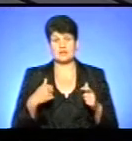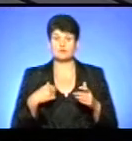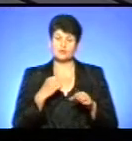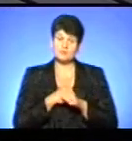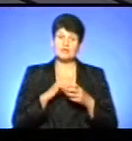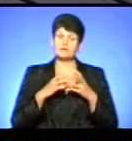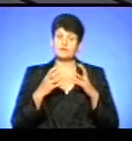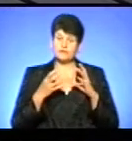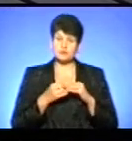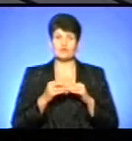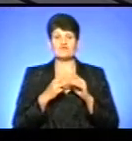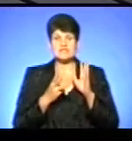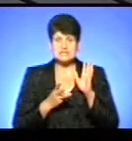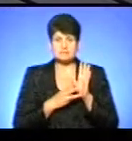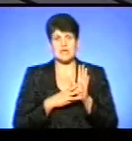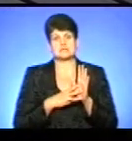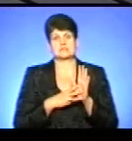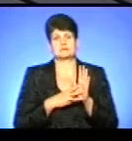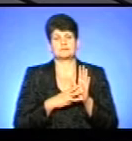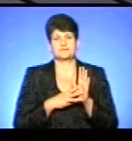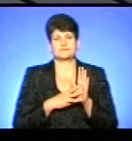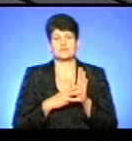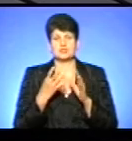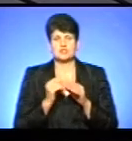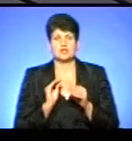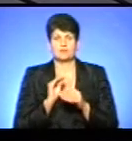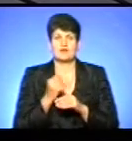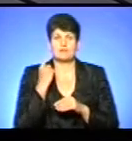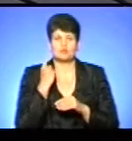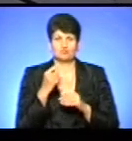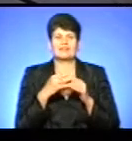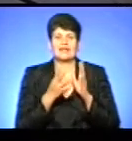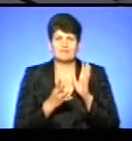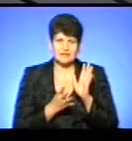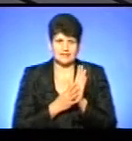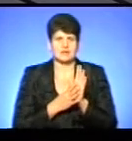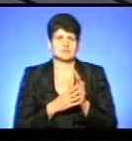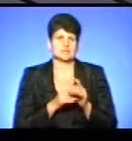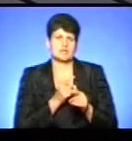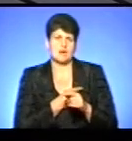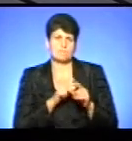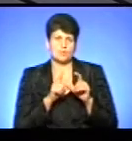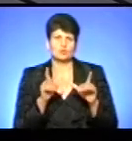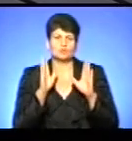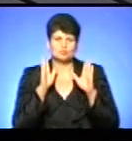висновку, що саме якраз 18 амбулаторіях, 18, ми ще додаємо ще одну амбулаторію, 19 амбулаторіях, які перспективи будуть побудовані. Чи